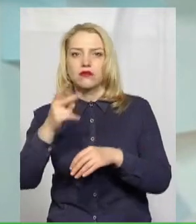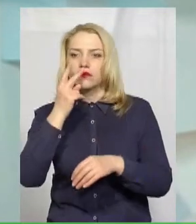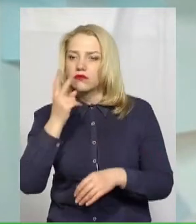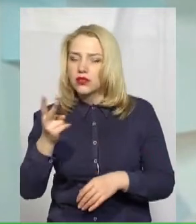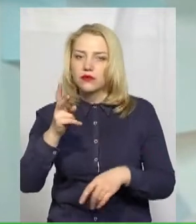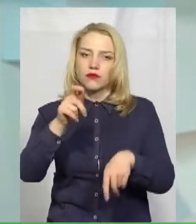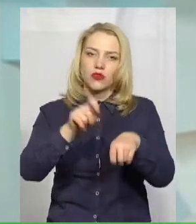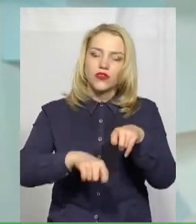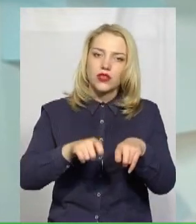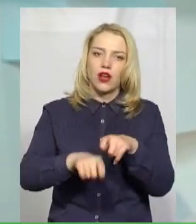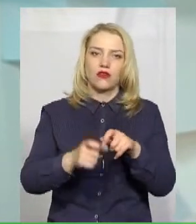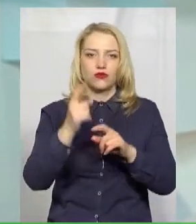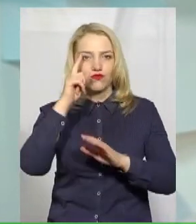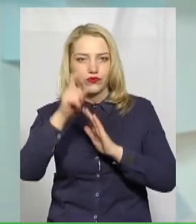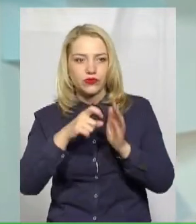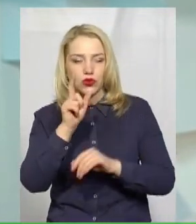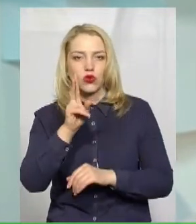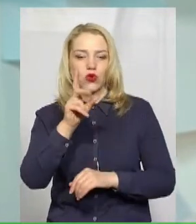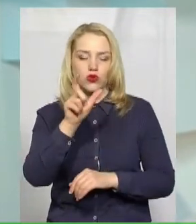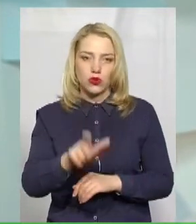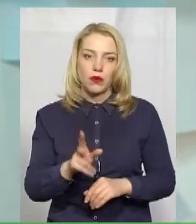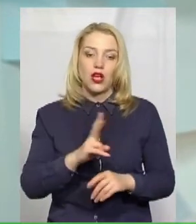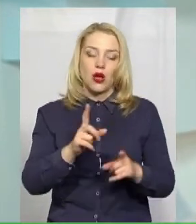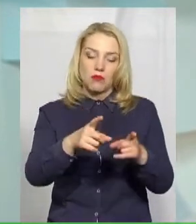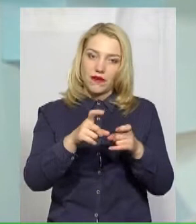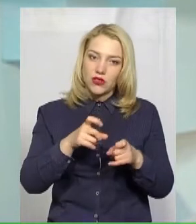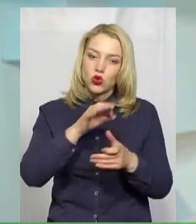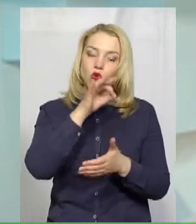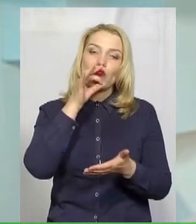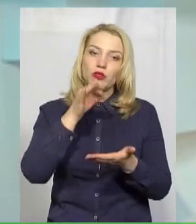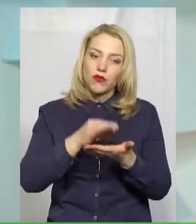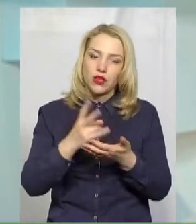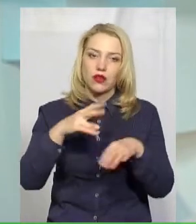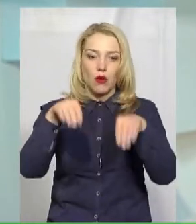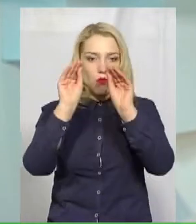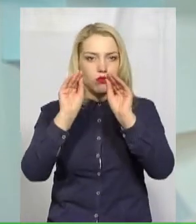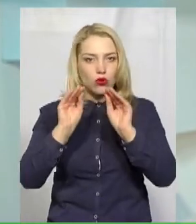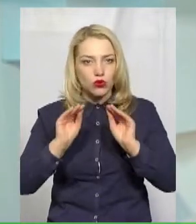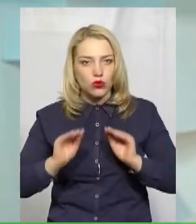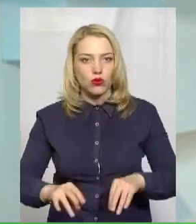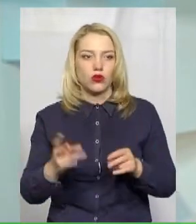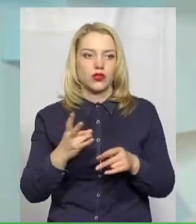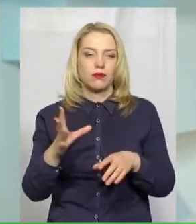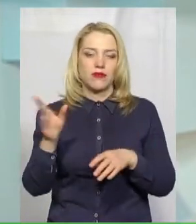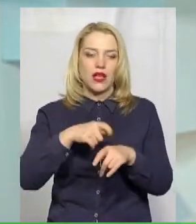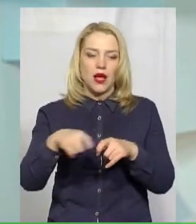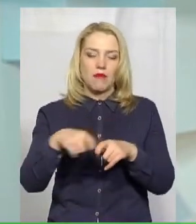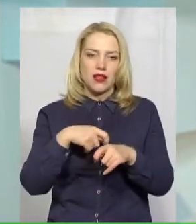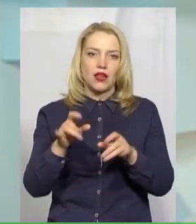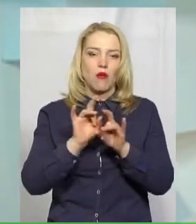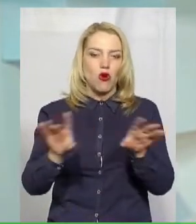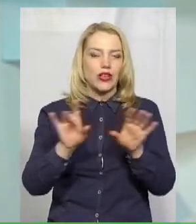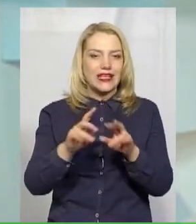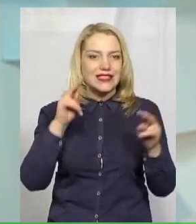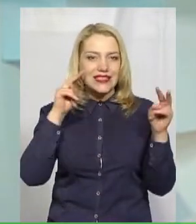встановлювати особи. Крім цього, для того, щоб притягнути до відповідальності особи, крім протокола, потрібно зібрати усі матеріали справи. Це як пояснення свідків,